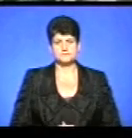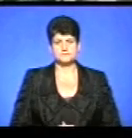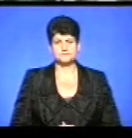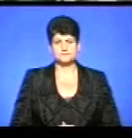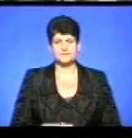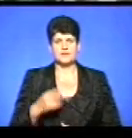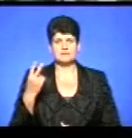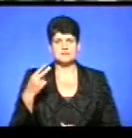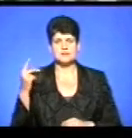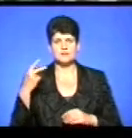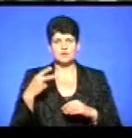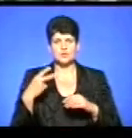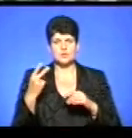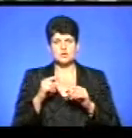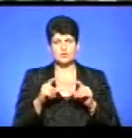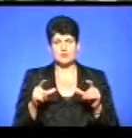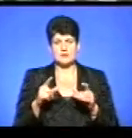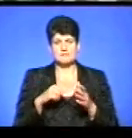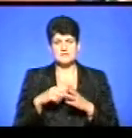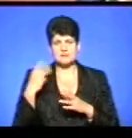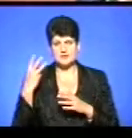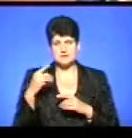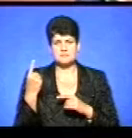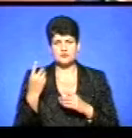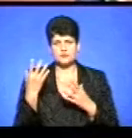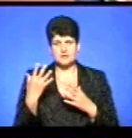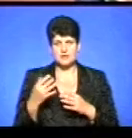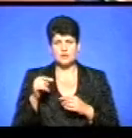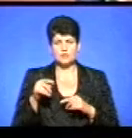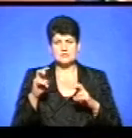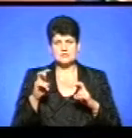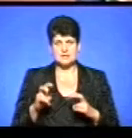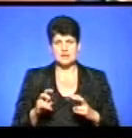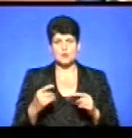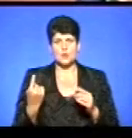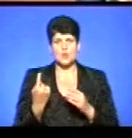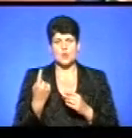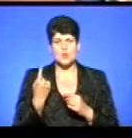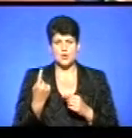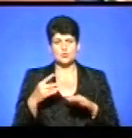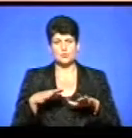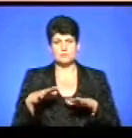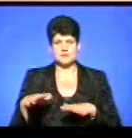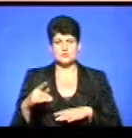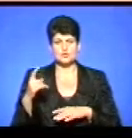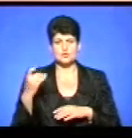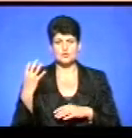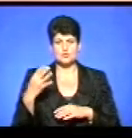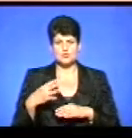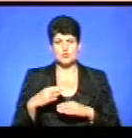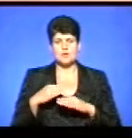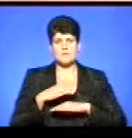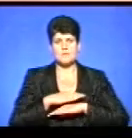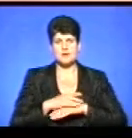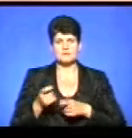22 школа міста Хмельницького. З першого дня навчання першокласники тут сидять за одномісними партами. 140 парт у цю школу